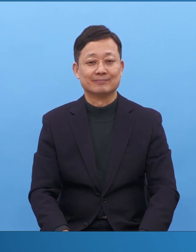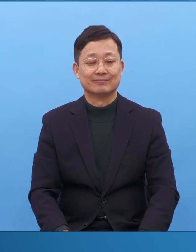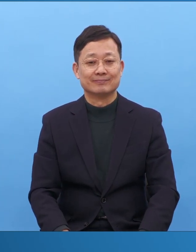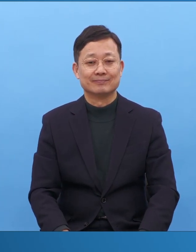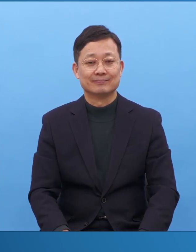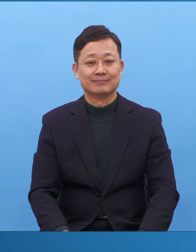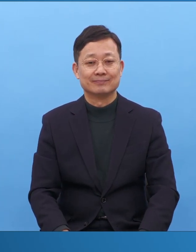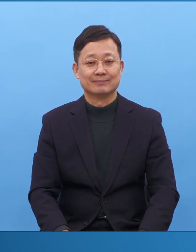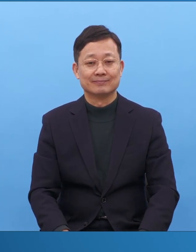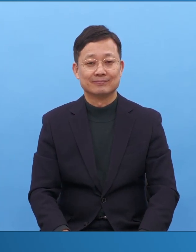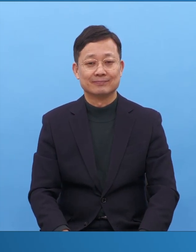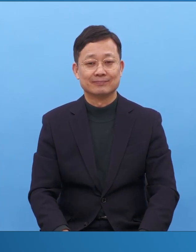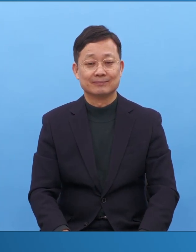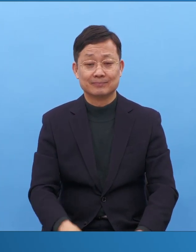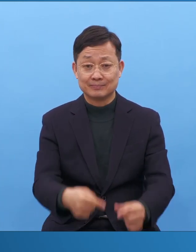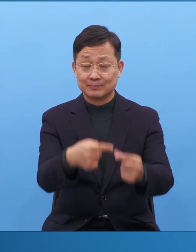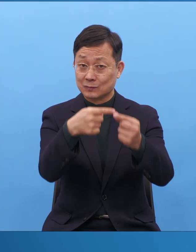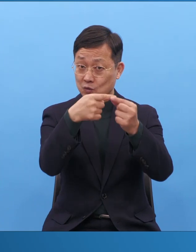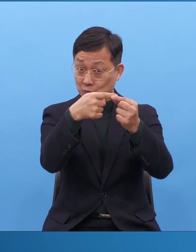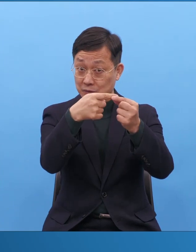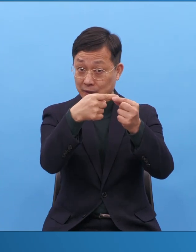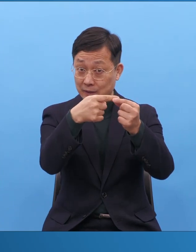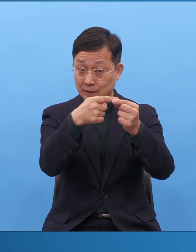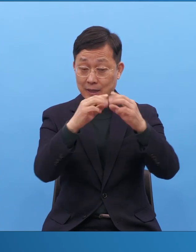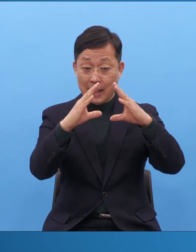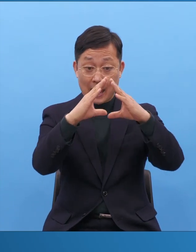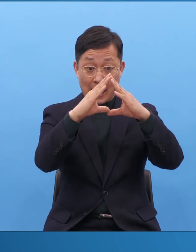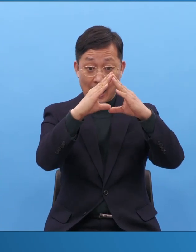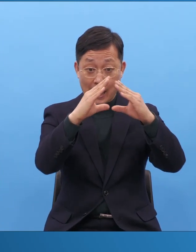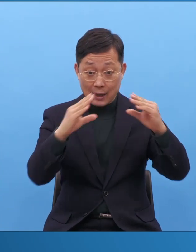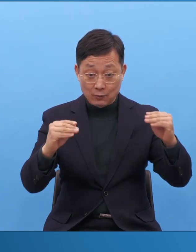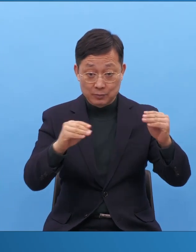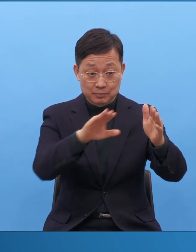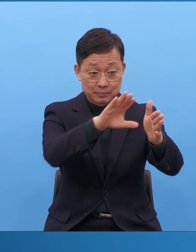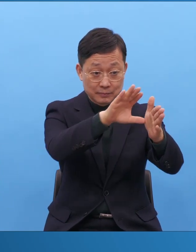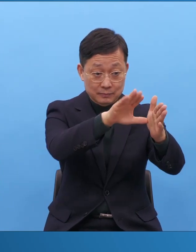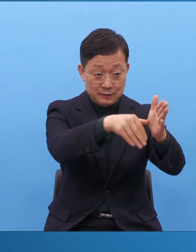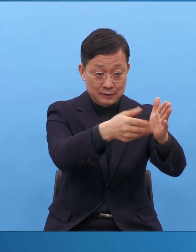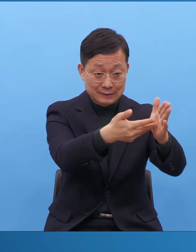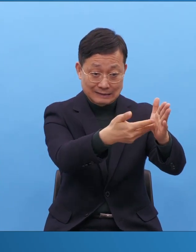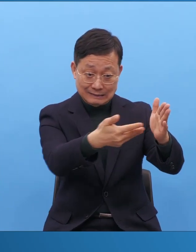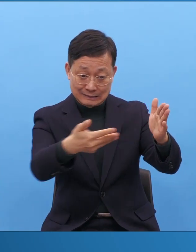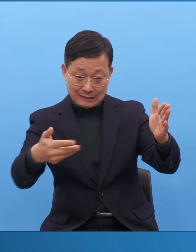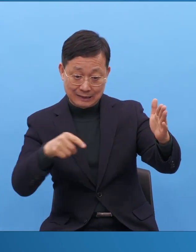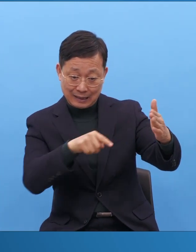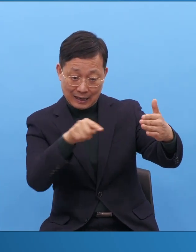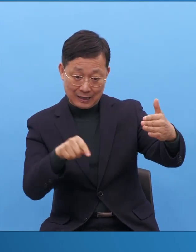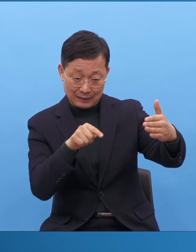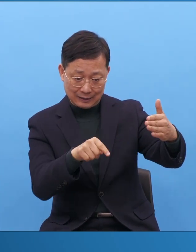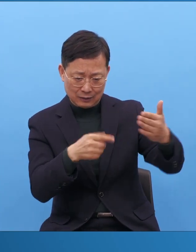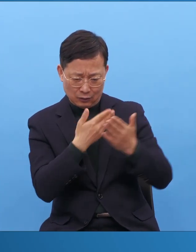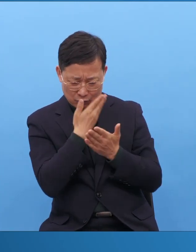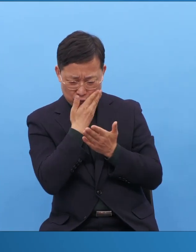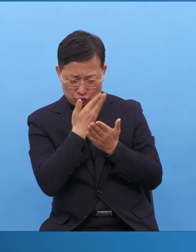중직자 사람들이 애급 시대 된 거 보세요. 이런 굉장한 흐름들이 보이게 됩니다.